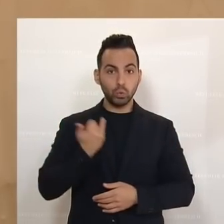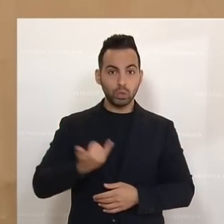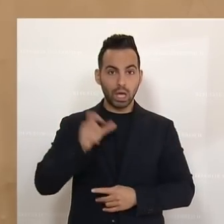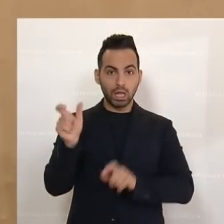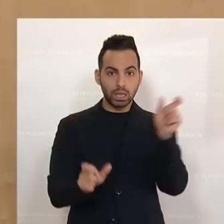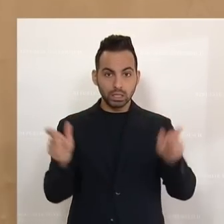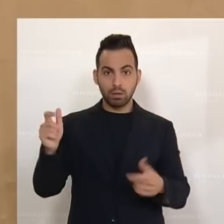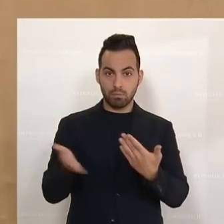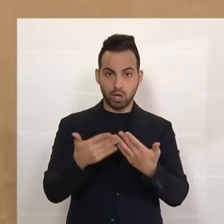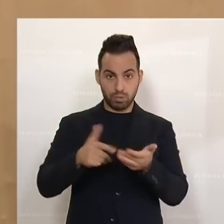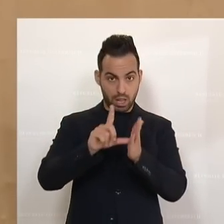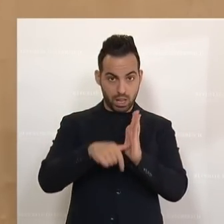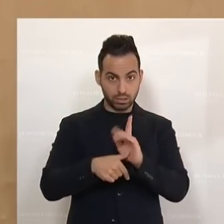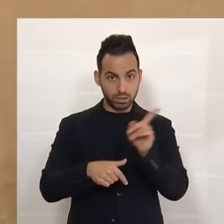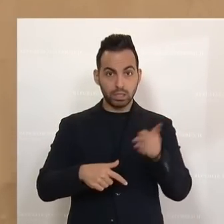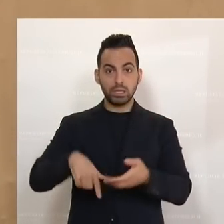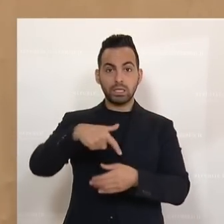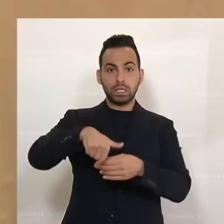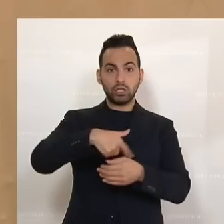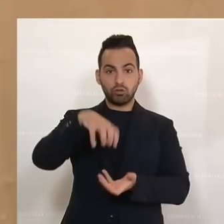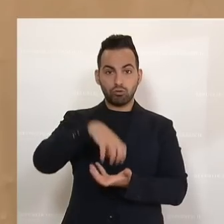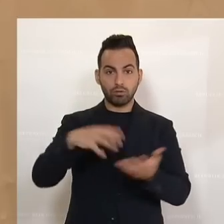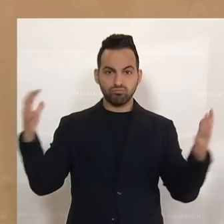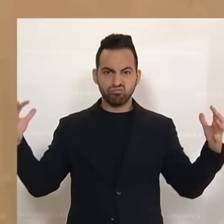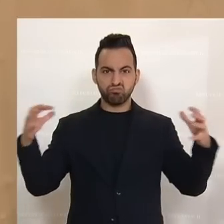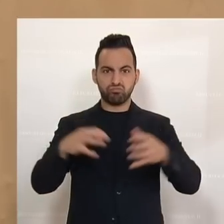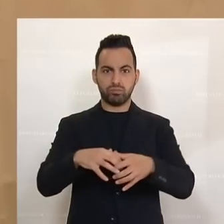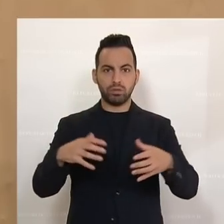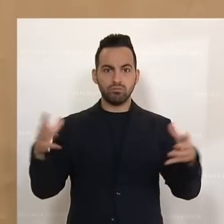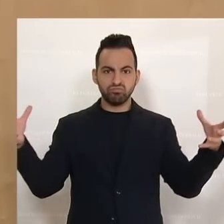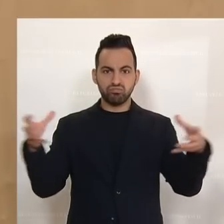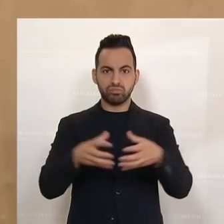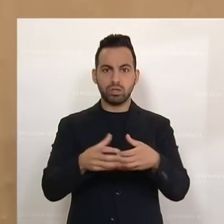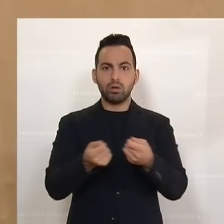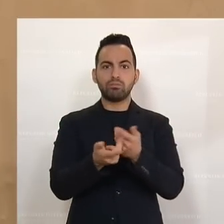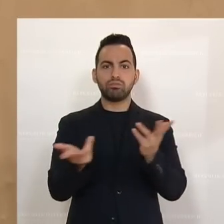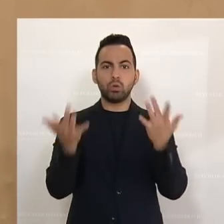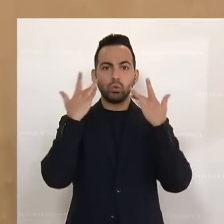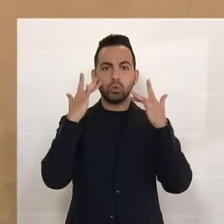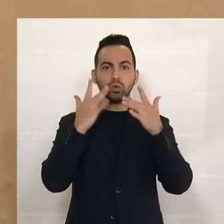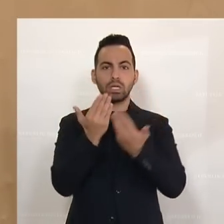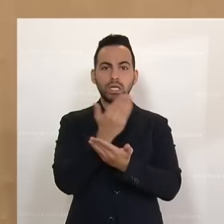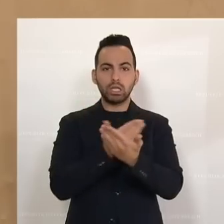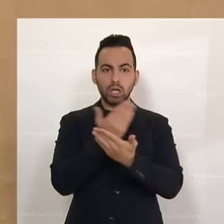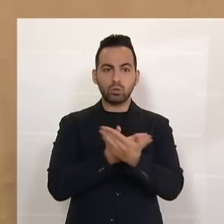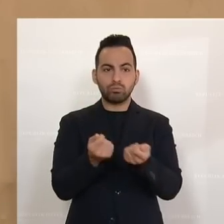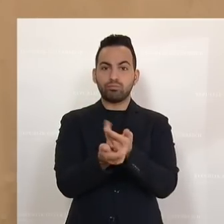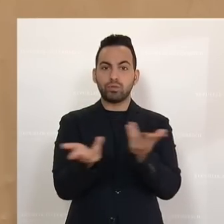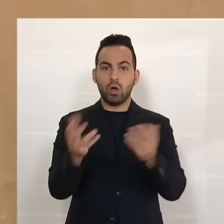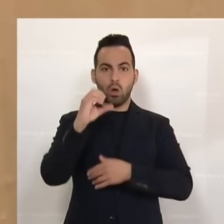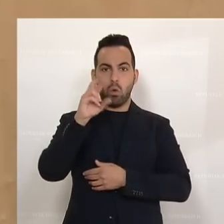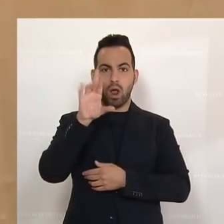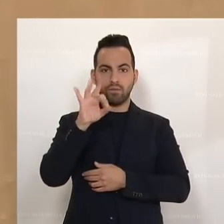sich, zum Beispiel Linz, in der Innenstadt zusammengerottet. Sie hatten multikulturellen Hintergrund. Das konnte nicht einmal der